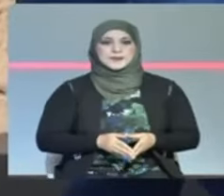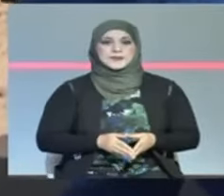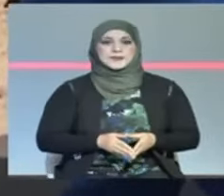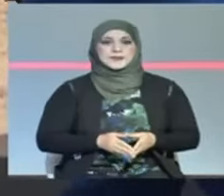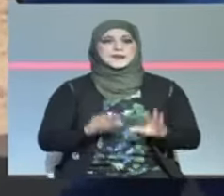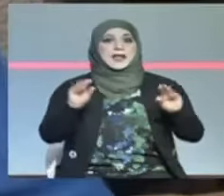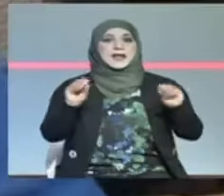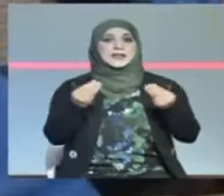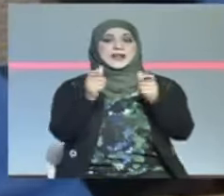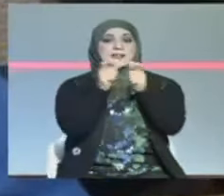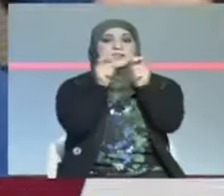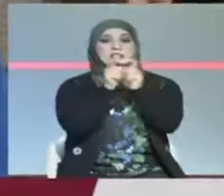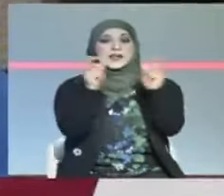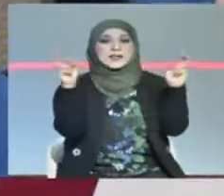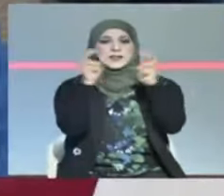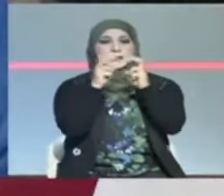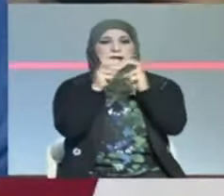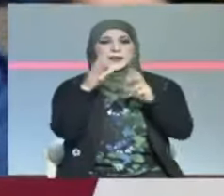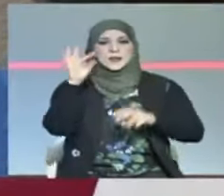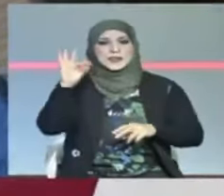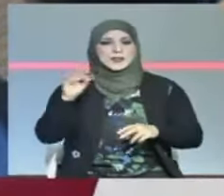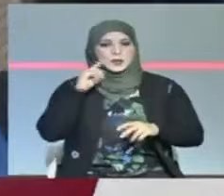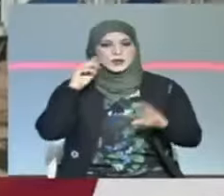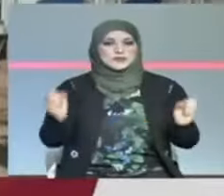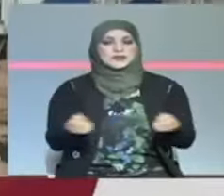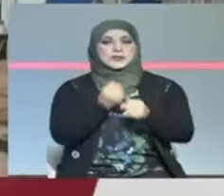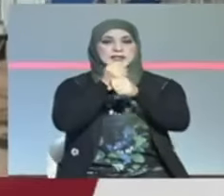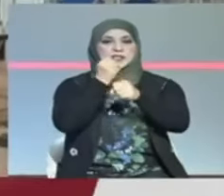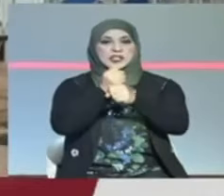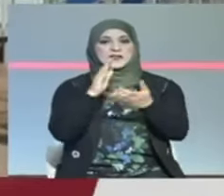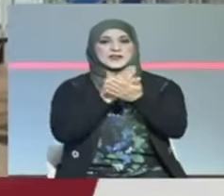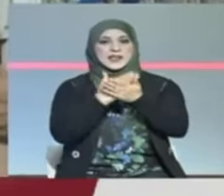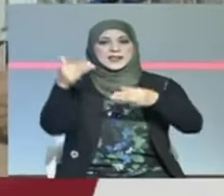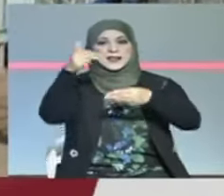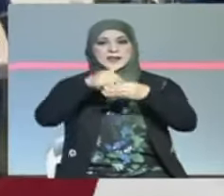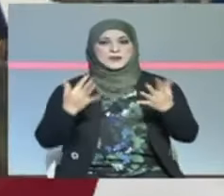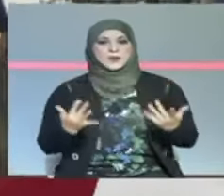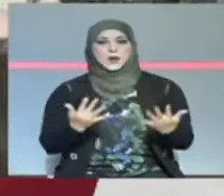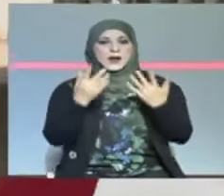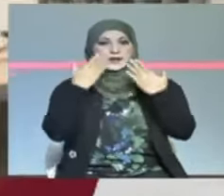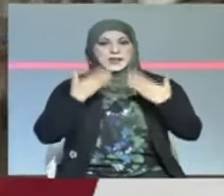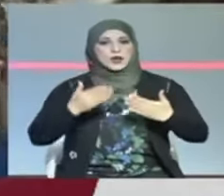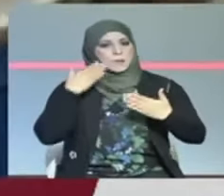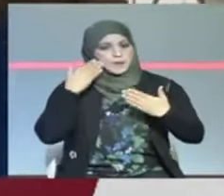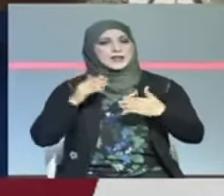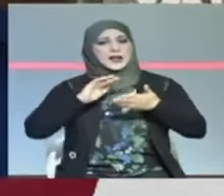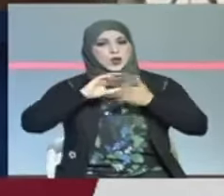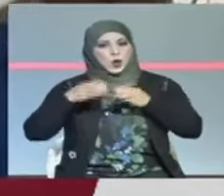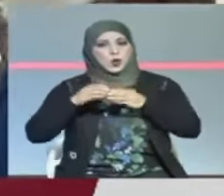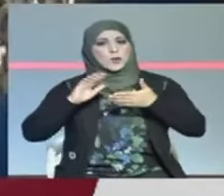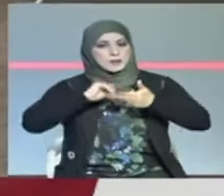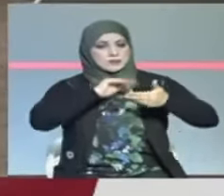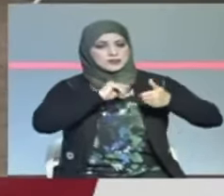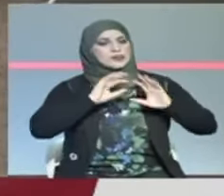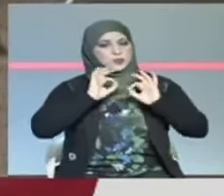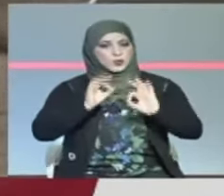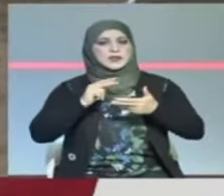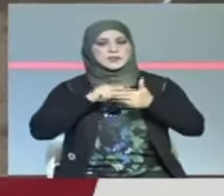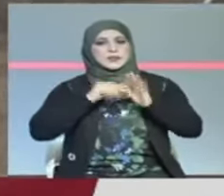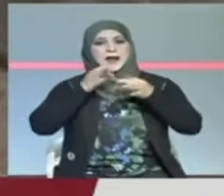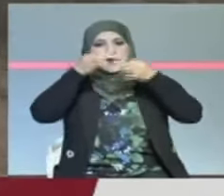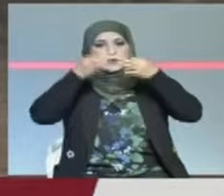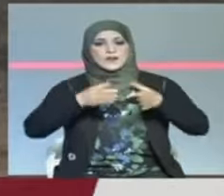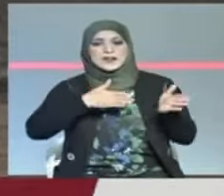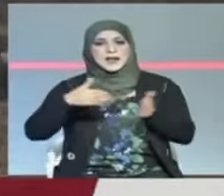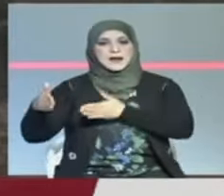استأنف الشركات التقية بتطوين نشاتها في انتاج النفط والغاز اليوم بعد التواصل مع الحكومة إلى حل النهائي للملف